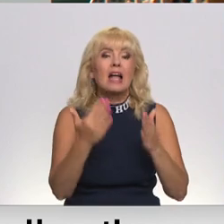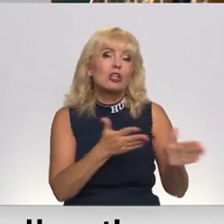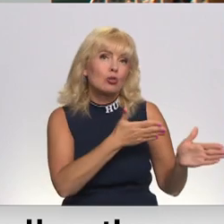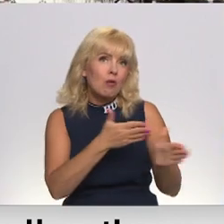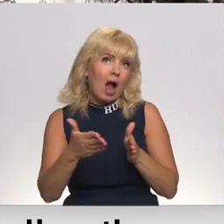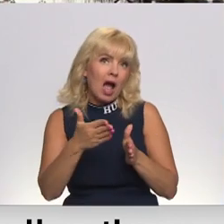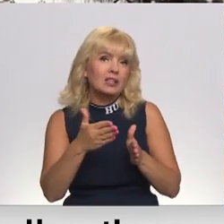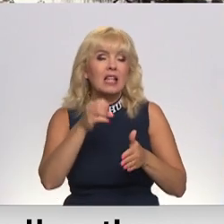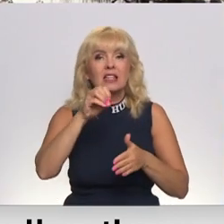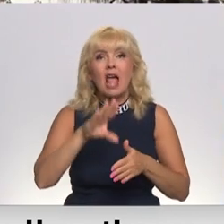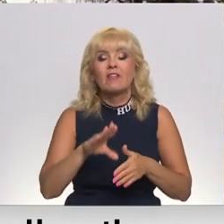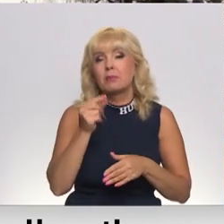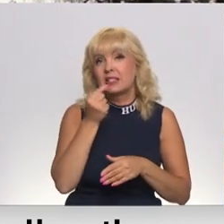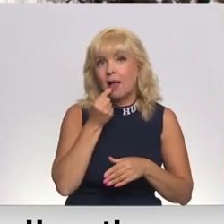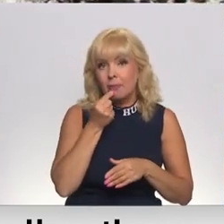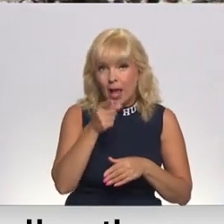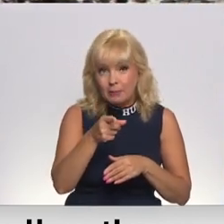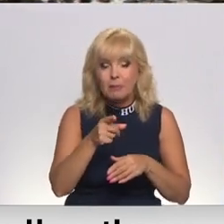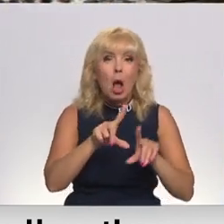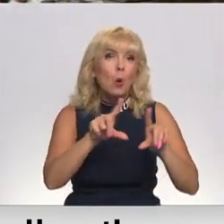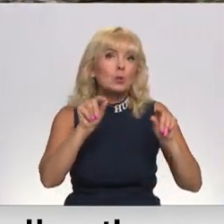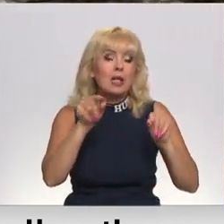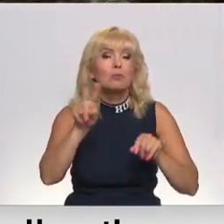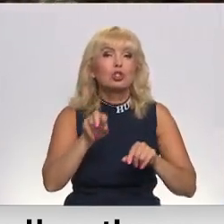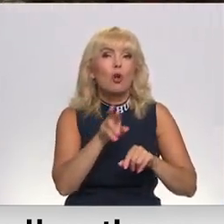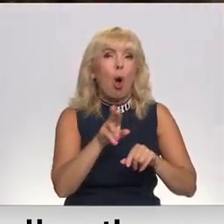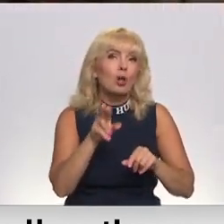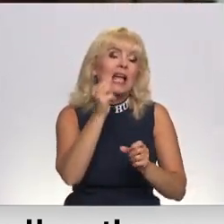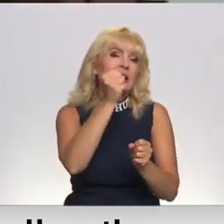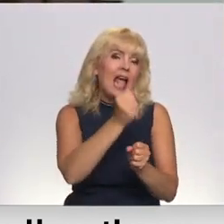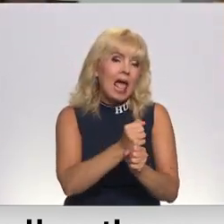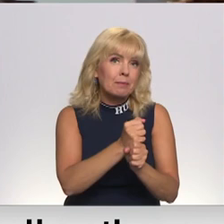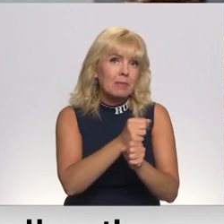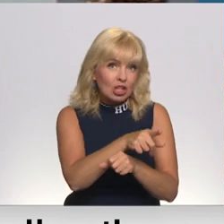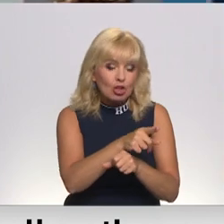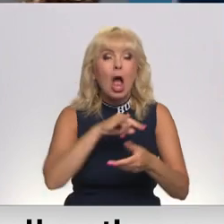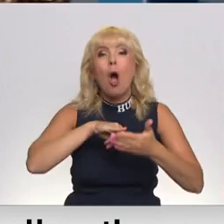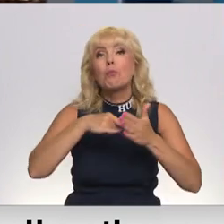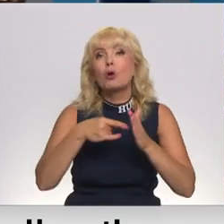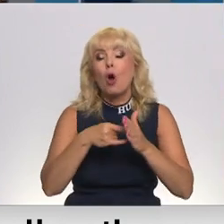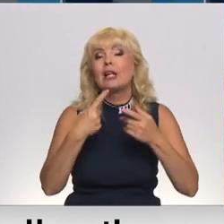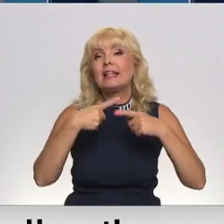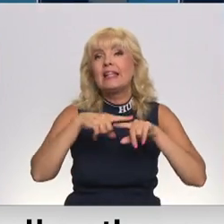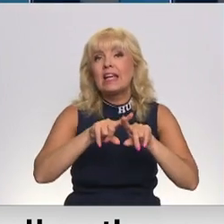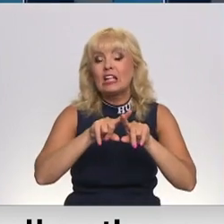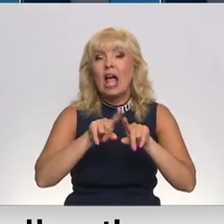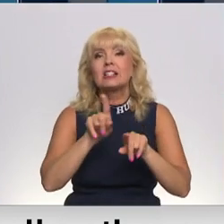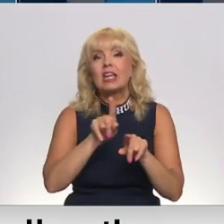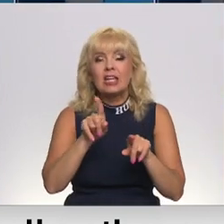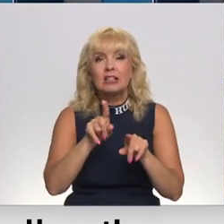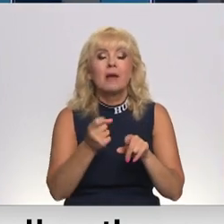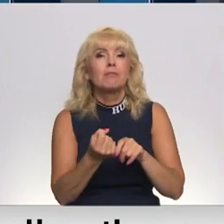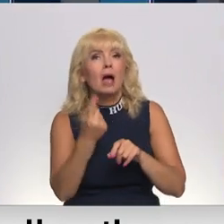gatavi 19. septembrī. Tikmēr uzņēmumus Skult LNG terminal atzīst, ka projektā ir arī tehniski izaicinājumi.